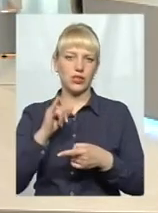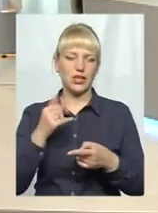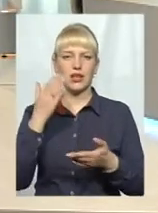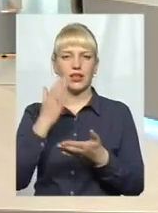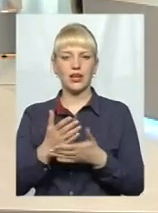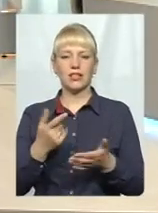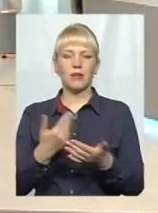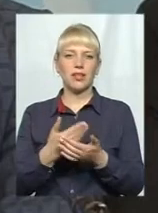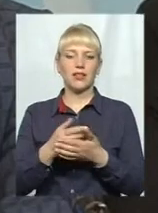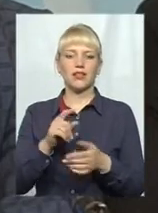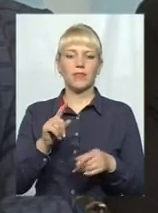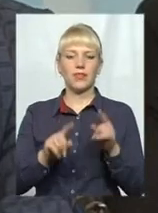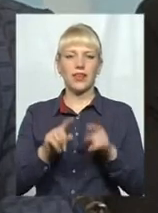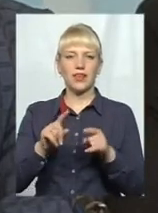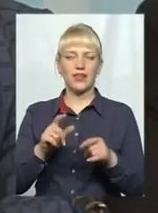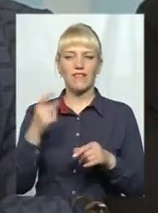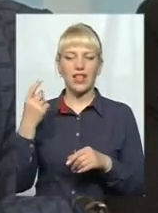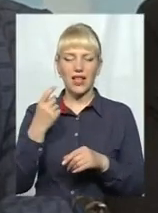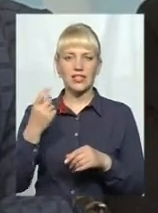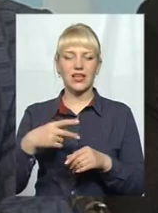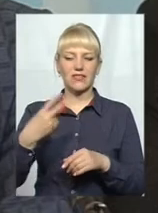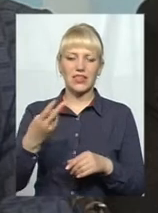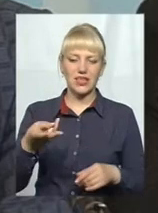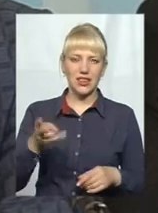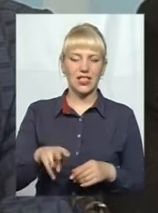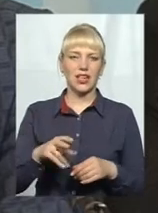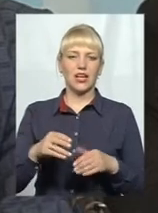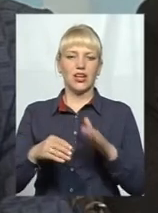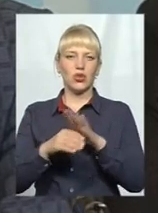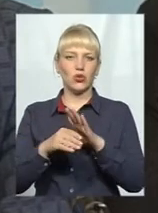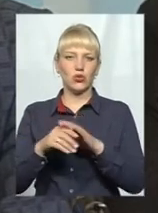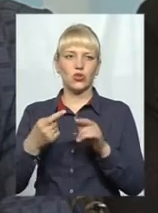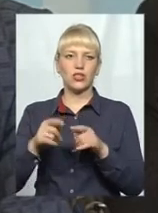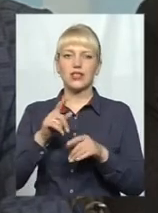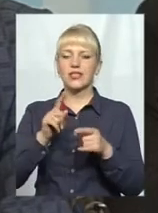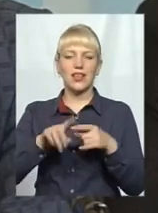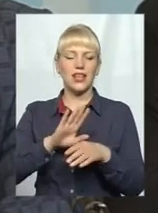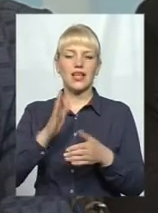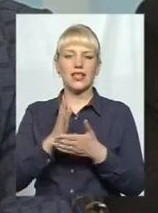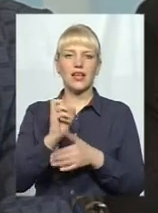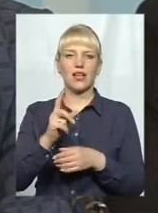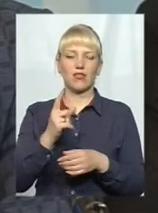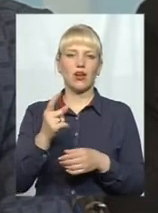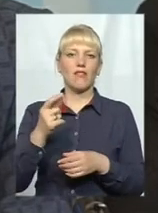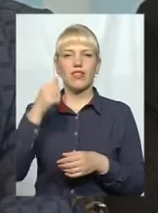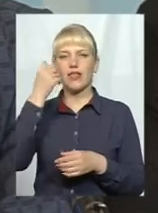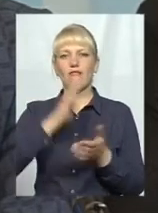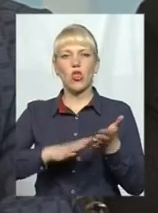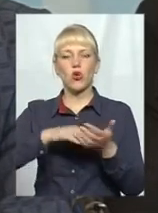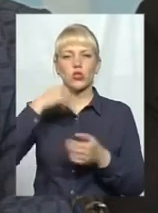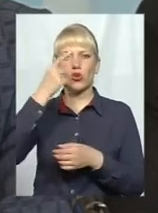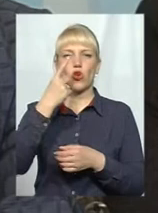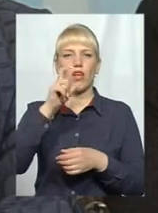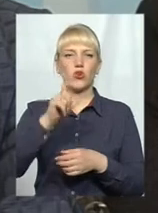власників, там, 20-30 точок одночасно. Відповідно, це не є, як було в 90-х роках, що одна людина хотіла якось реалізувати